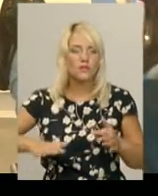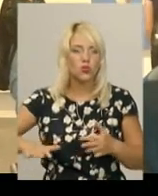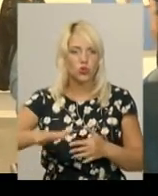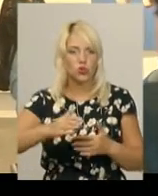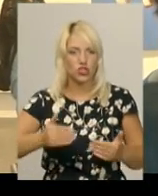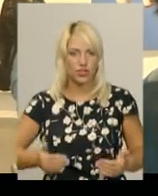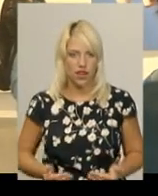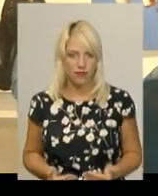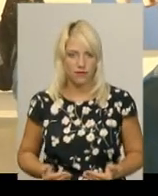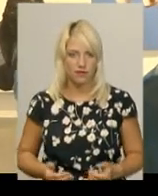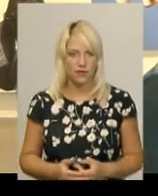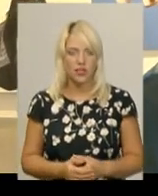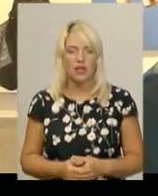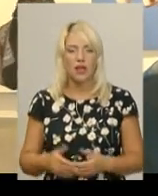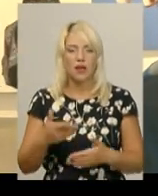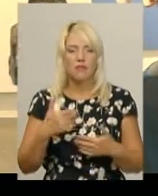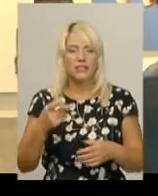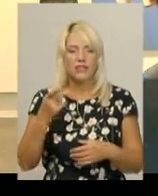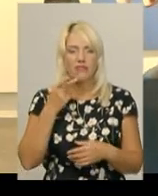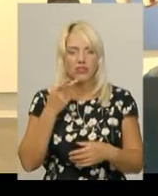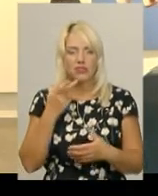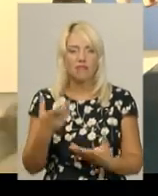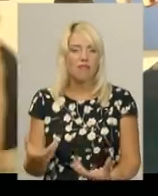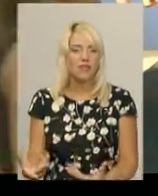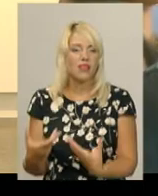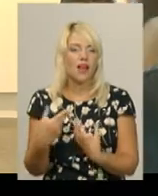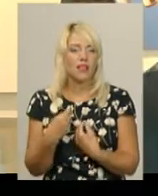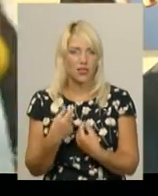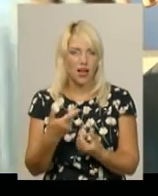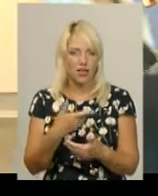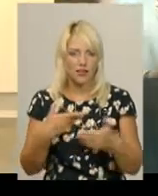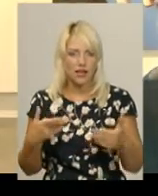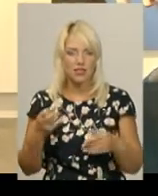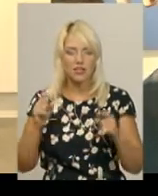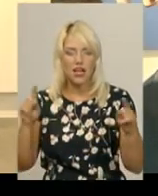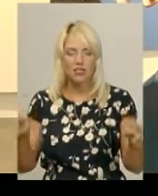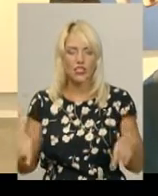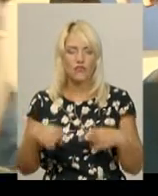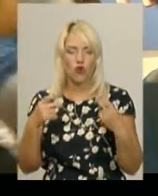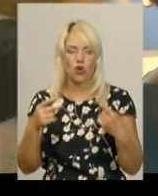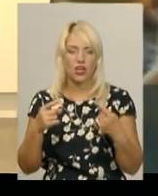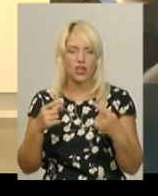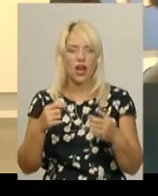завжди надихає до створення робіт саме життя.